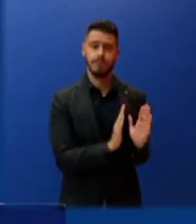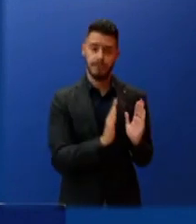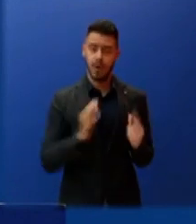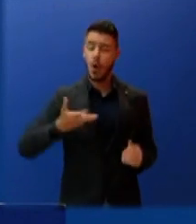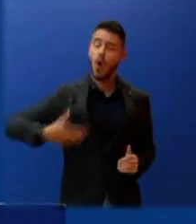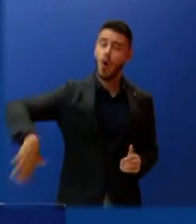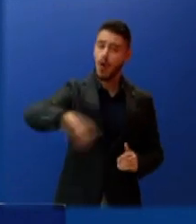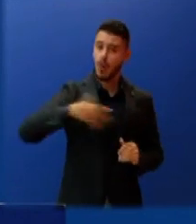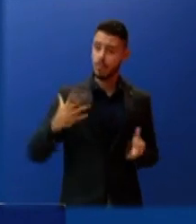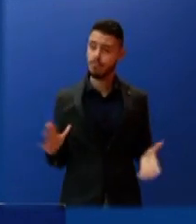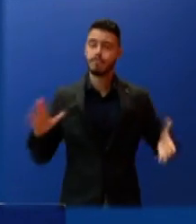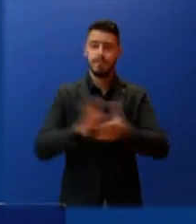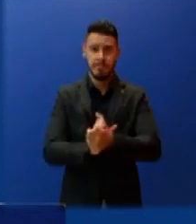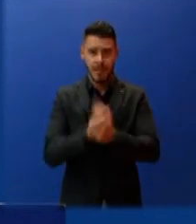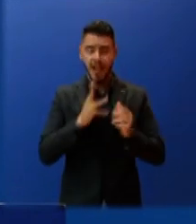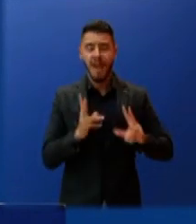δυνάμεων και προσπαθειών στον ίδιο σκοπό. Ευχαριστώ.